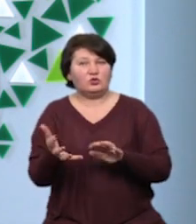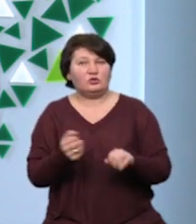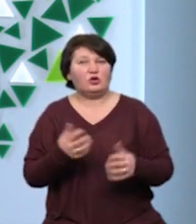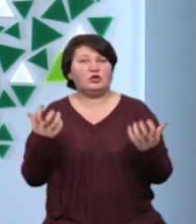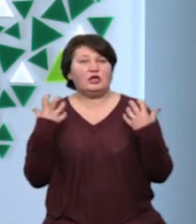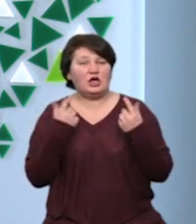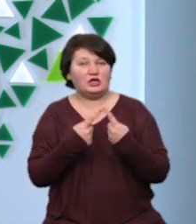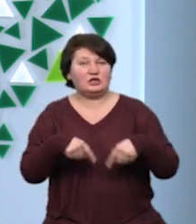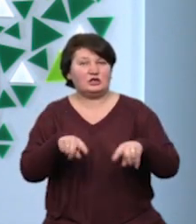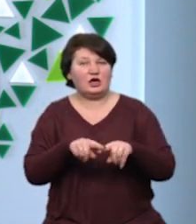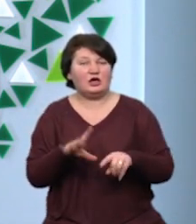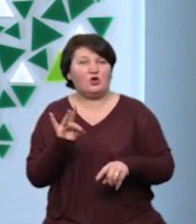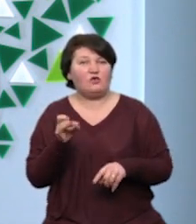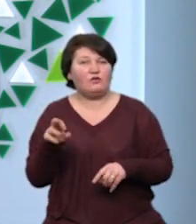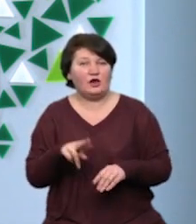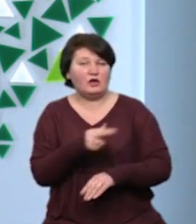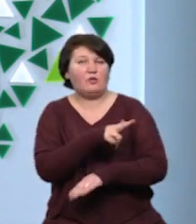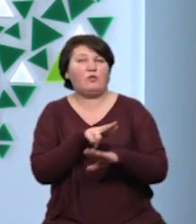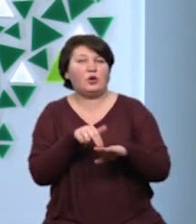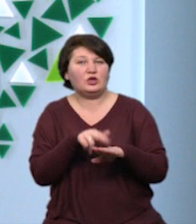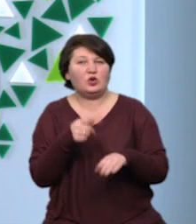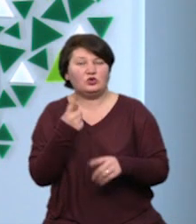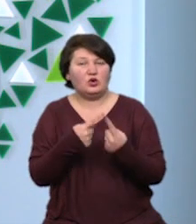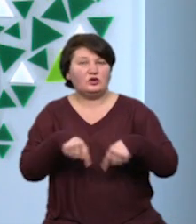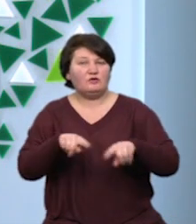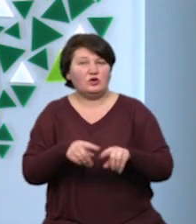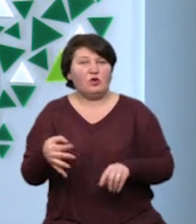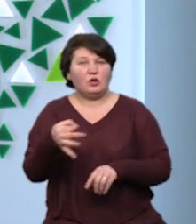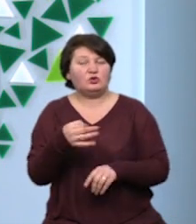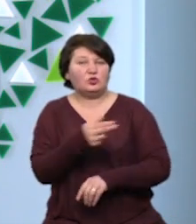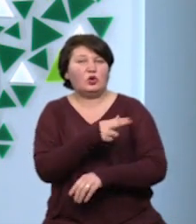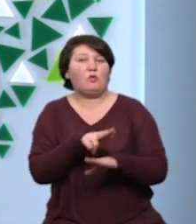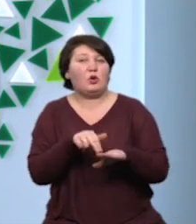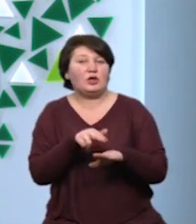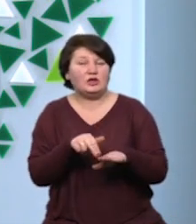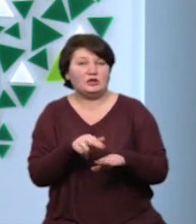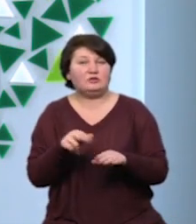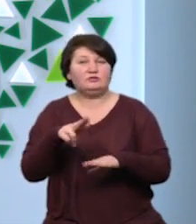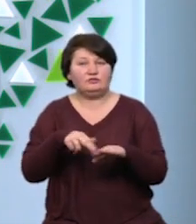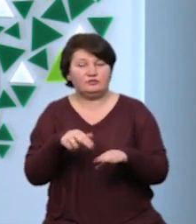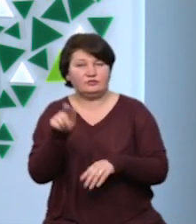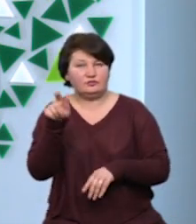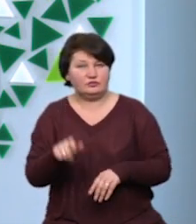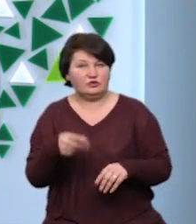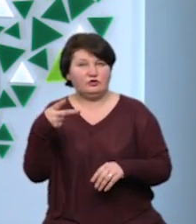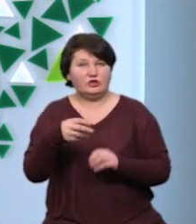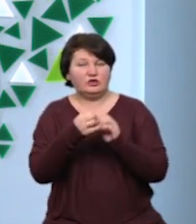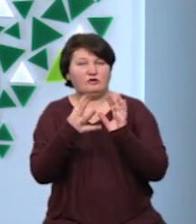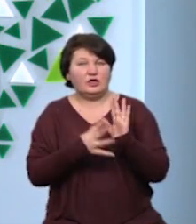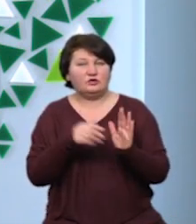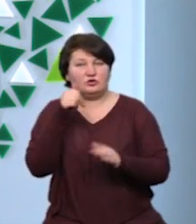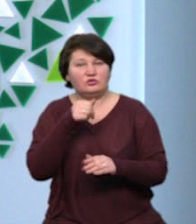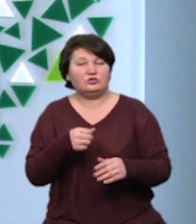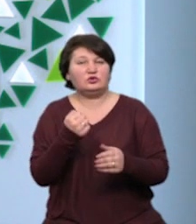сектора реагування патрульної поліції одного із відділів обласної поліції. Правоохоронець у травні 2019 року вчинив